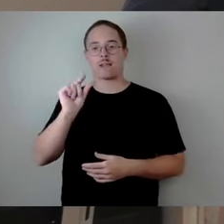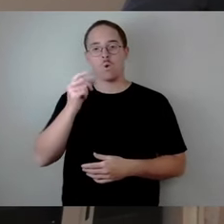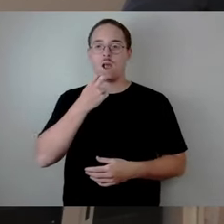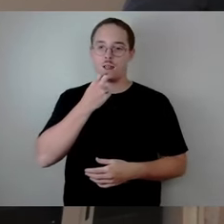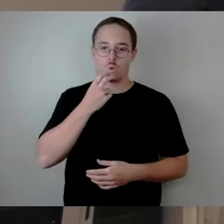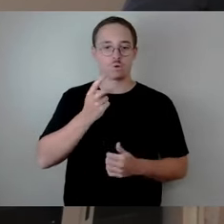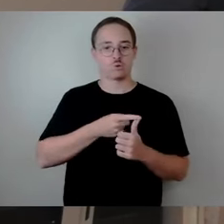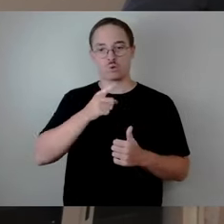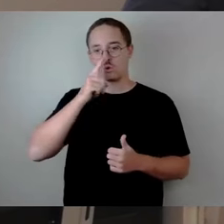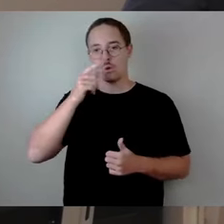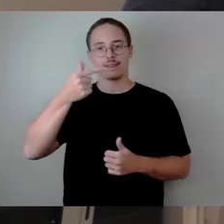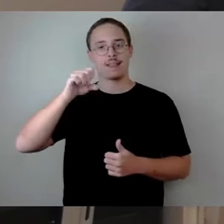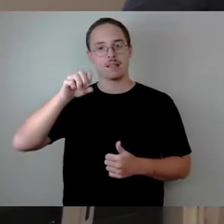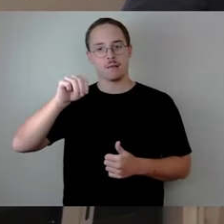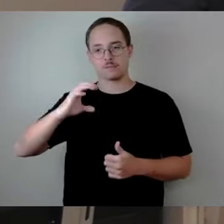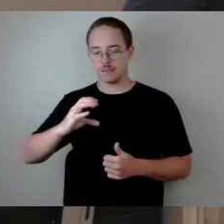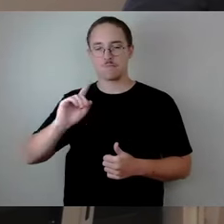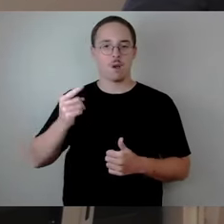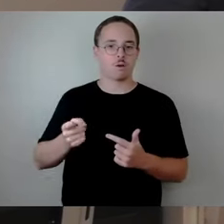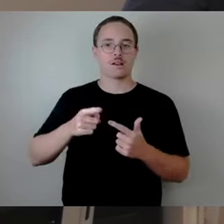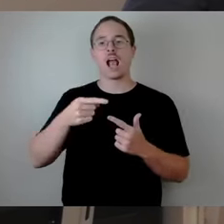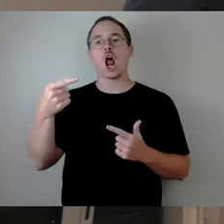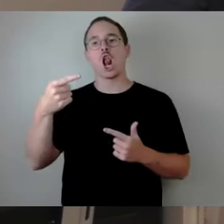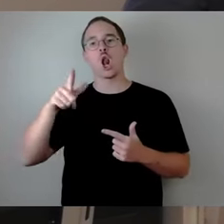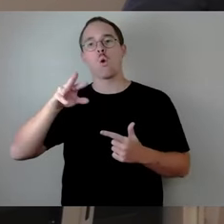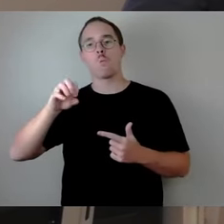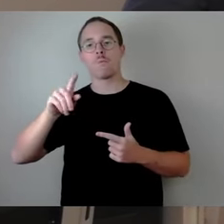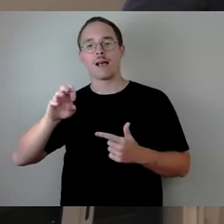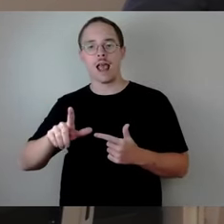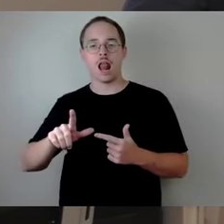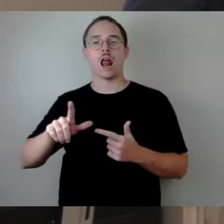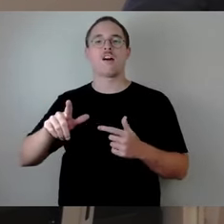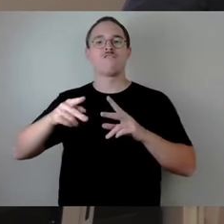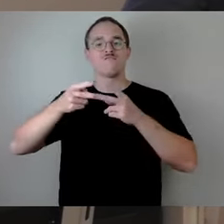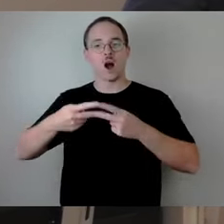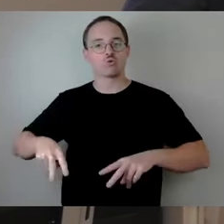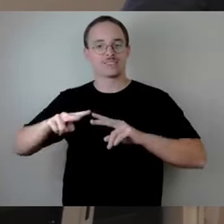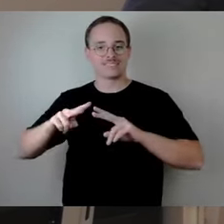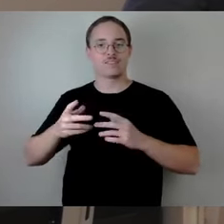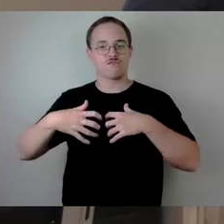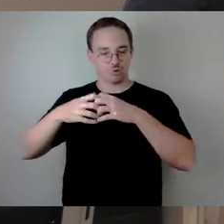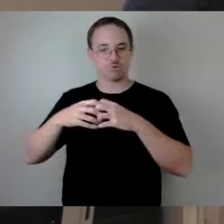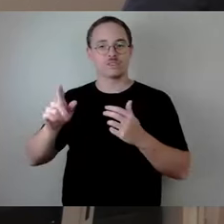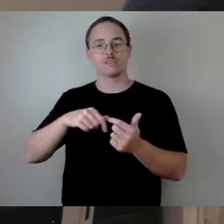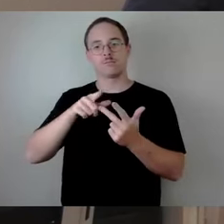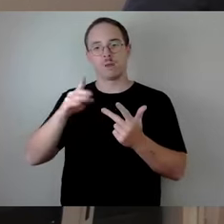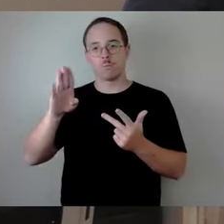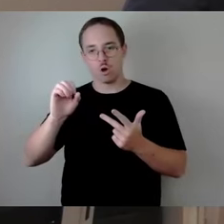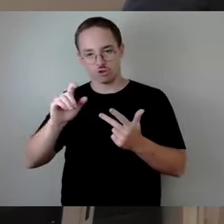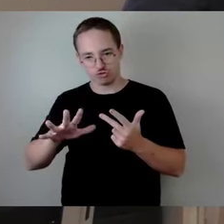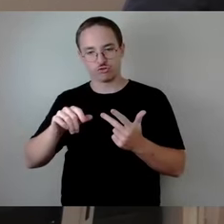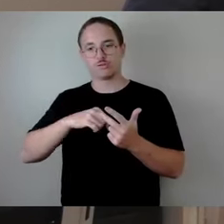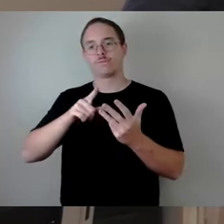es ist ja auch Global Foundries und Bosch und die anderen Infineon und so weiter und so fort und dann natürlich die Zulieferbetriebe und so weiter und so weiter.